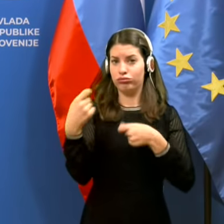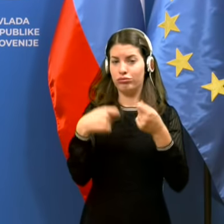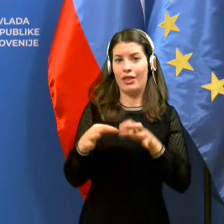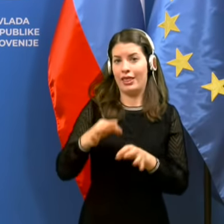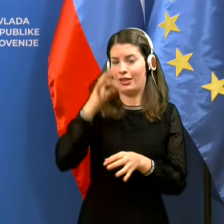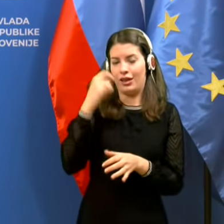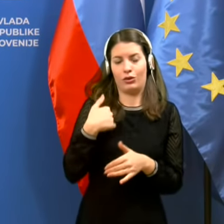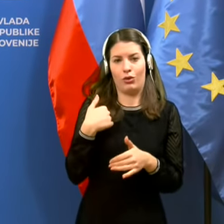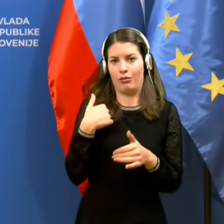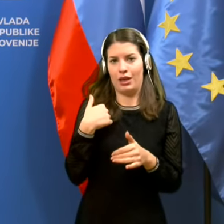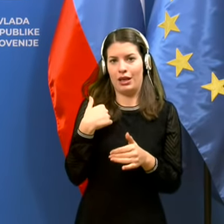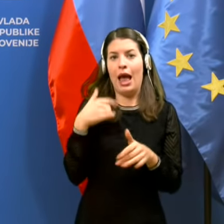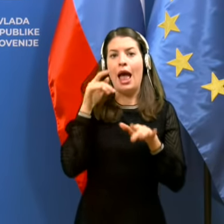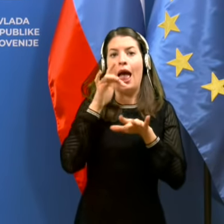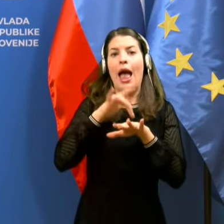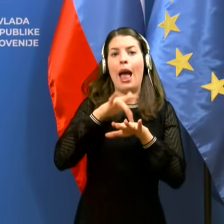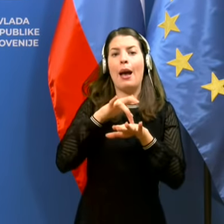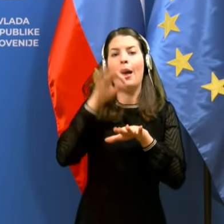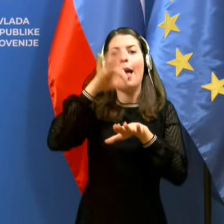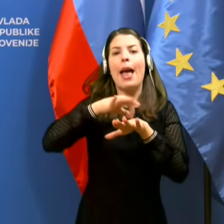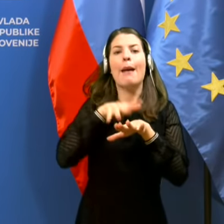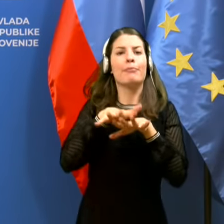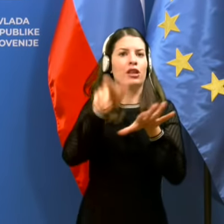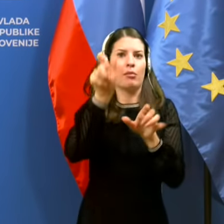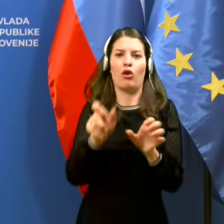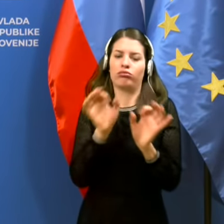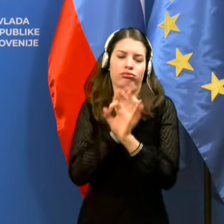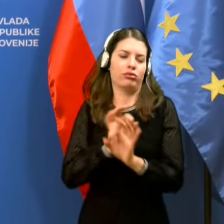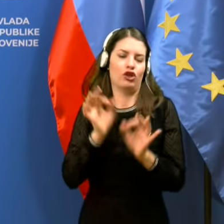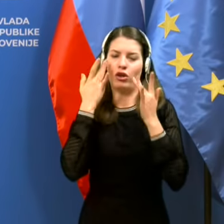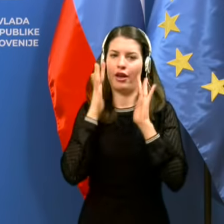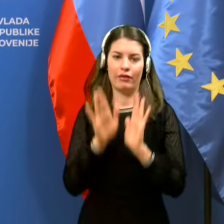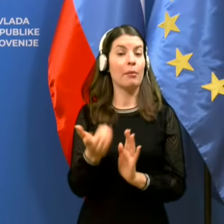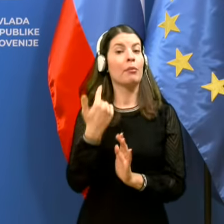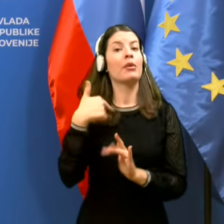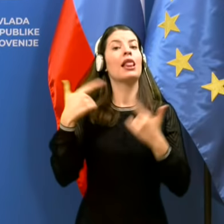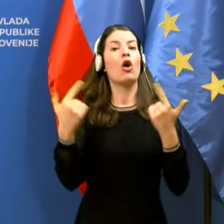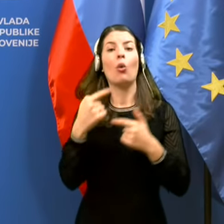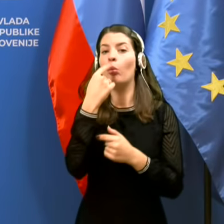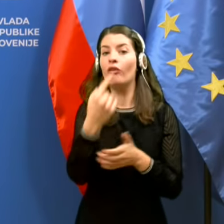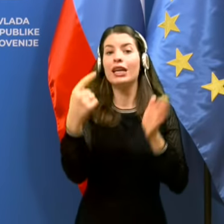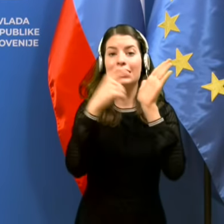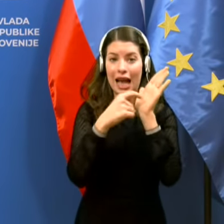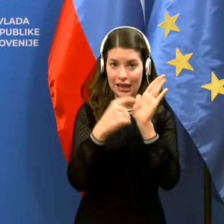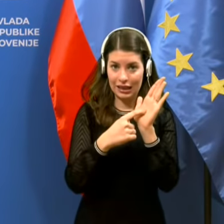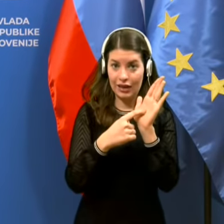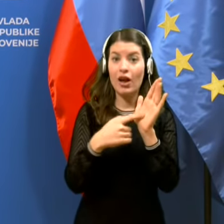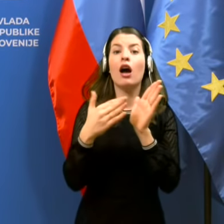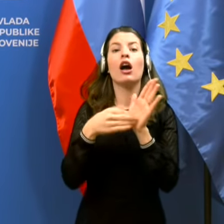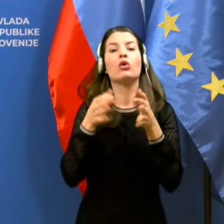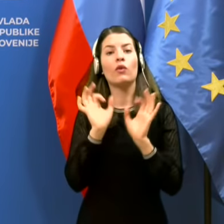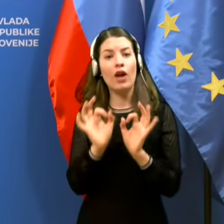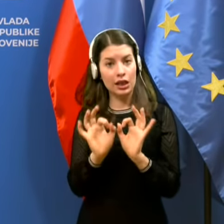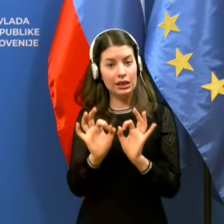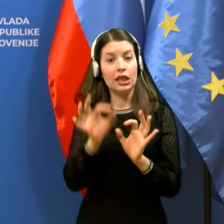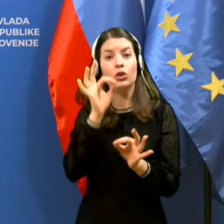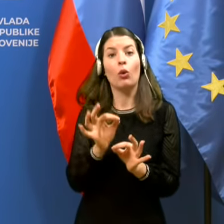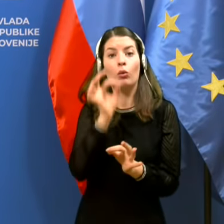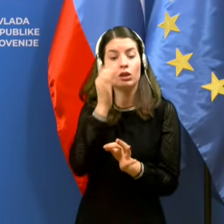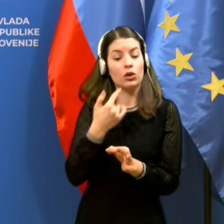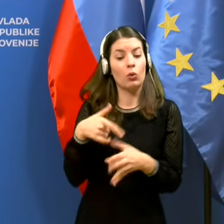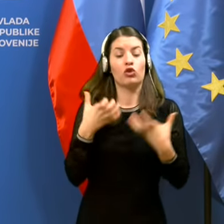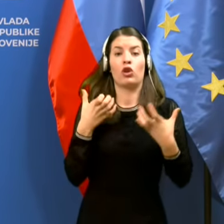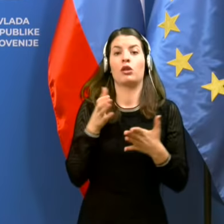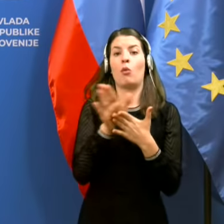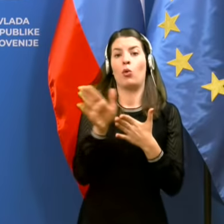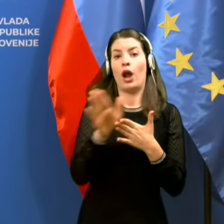nič. Mi smo samo definicijo in kakšne zahteve in kakšno kvaliteto testov mi želimo na terenu, da se uporablja. To